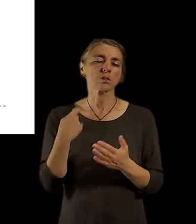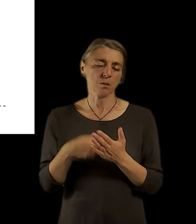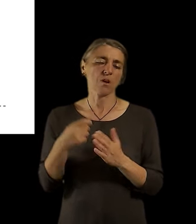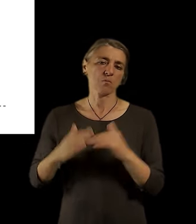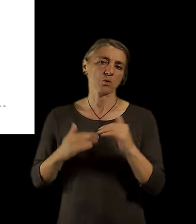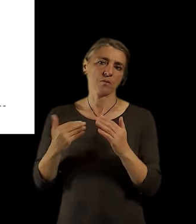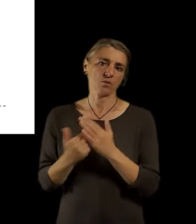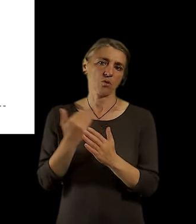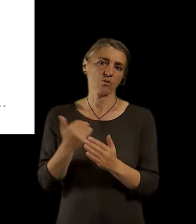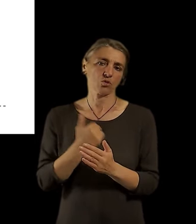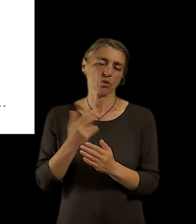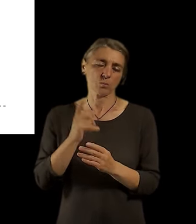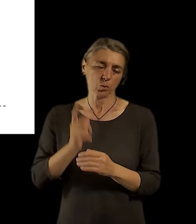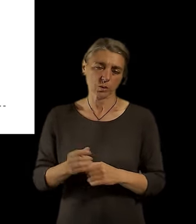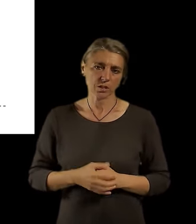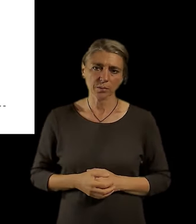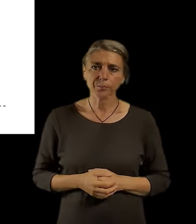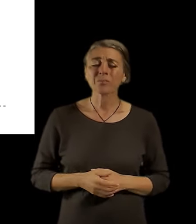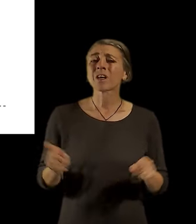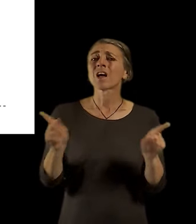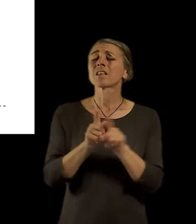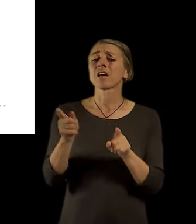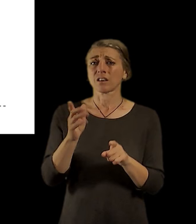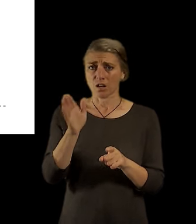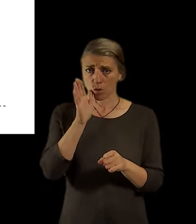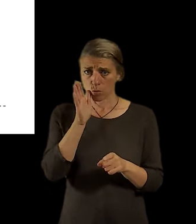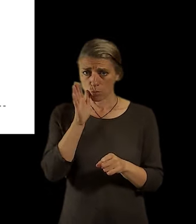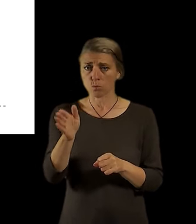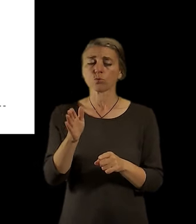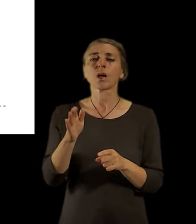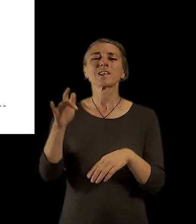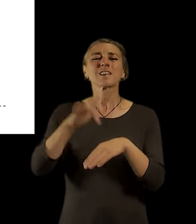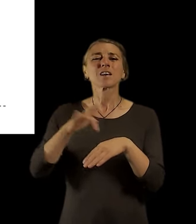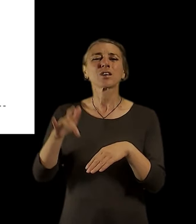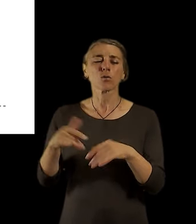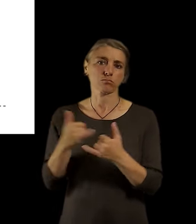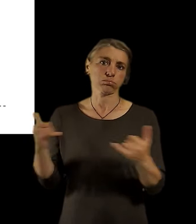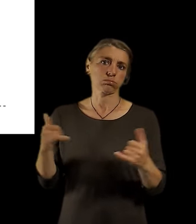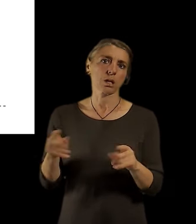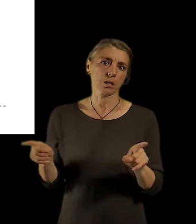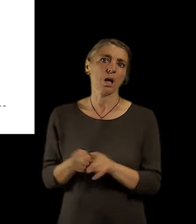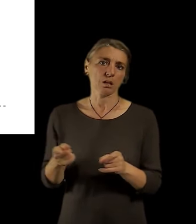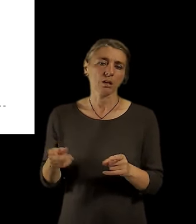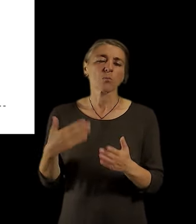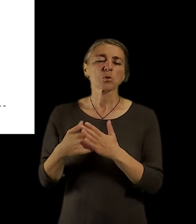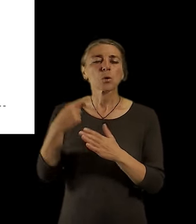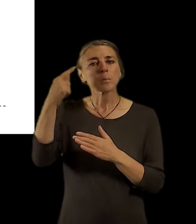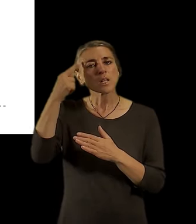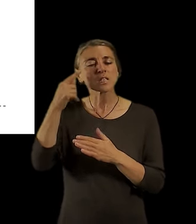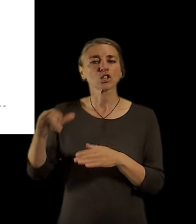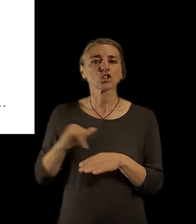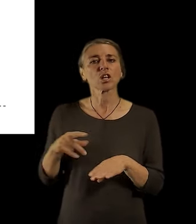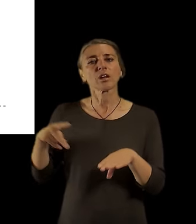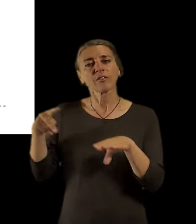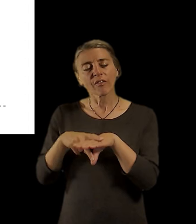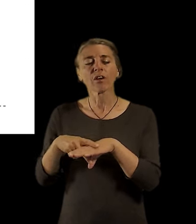Bude určitě růst počet seniorů, tudíž bude se zvyšovat kapacitní nároky na ordinace